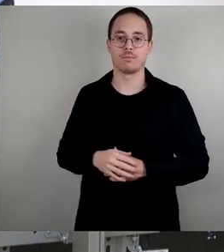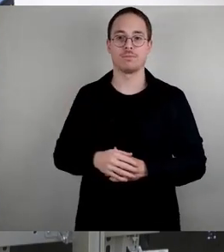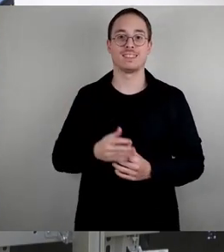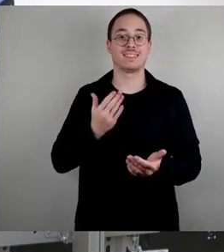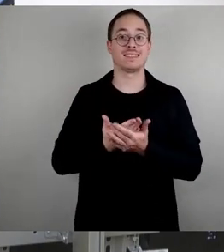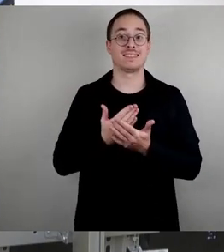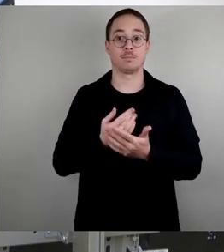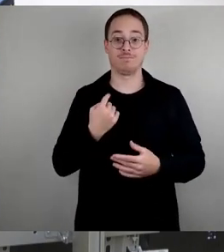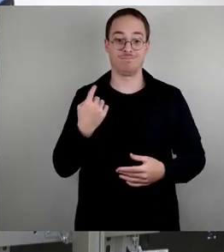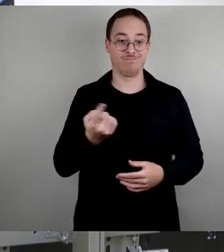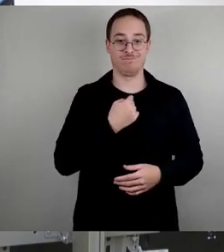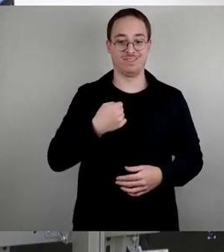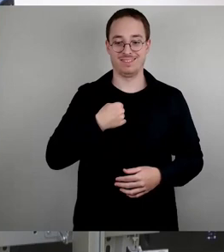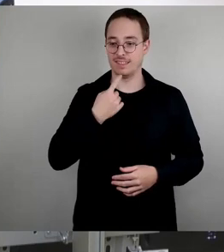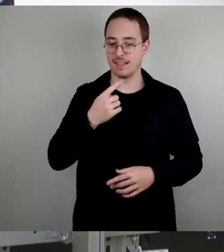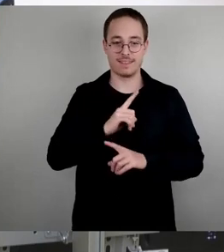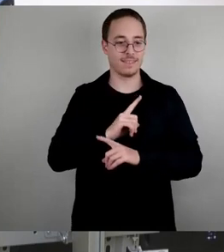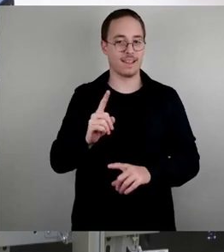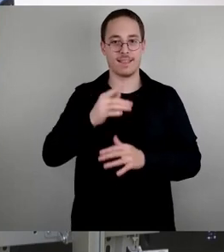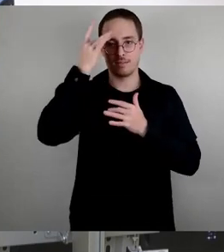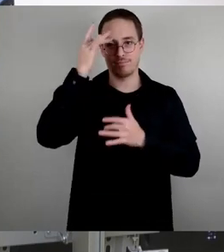keine Zustimmung, denn